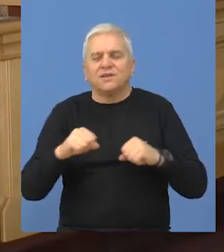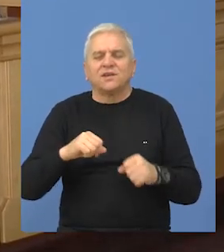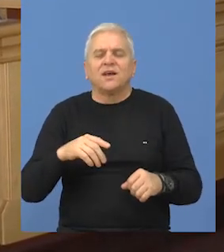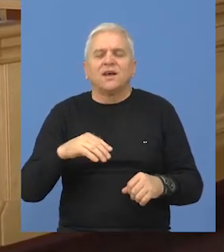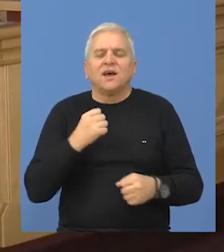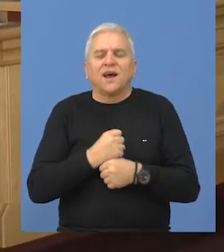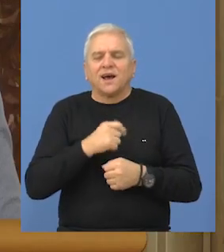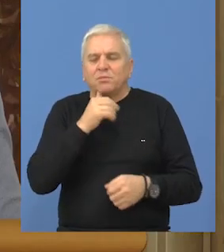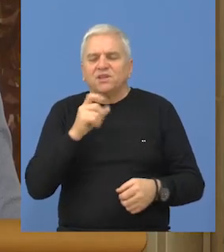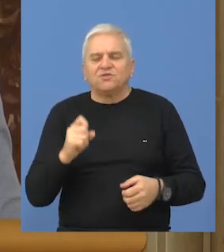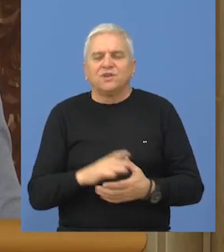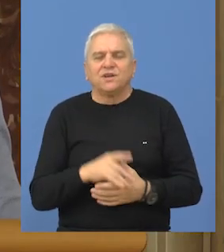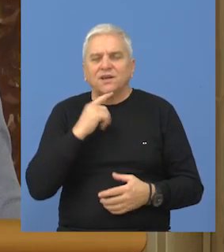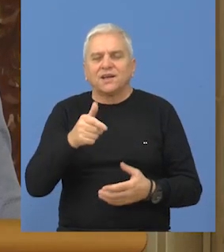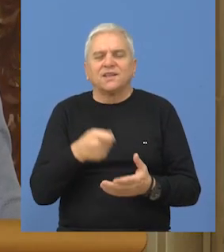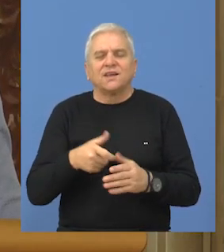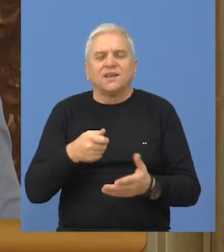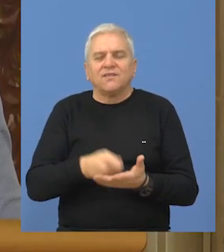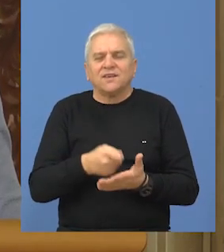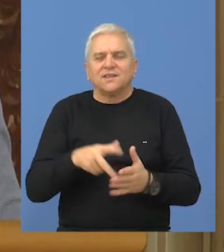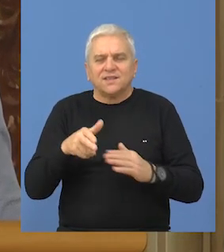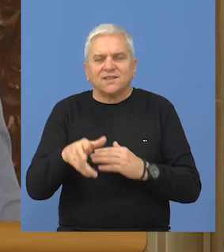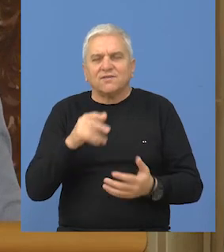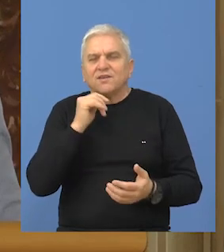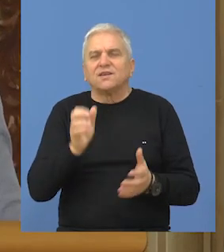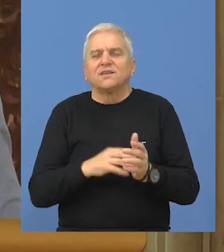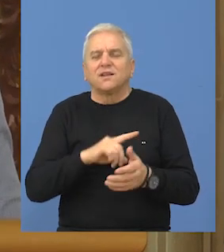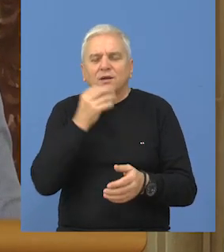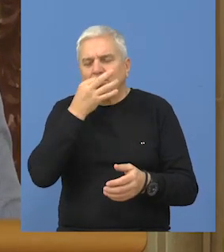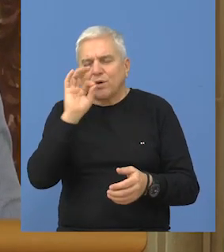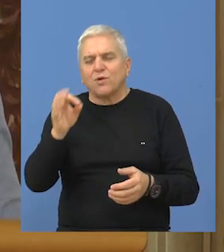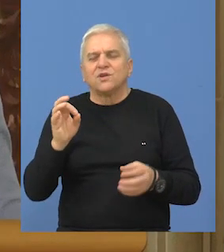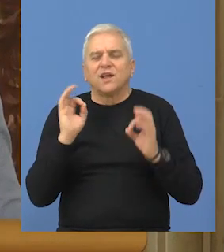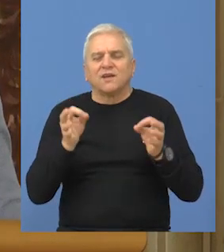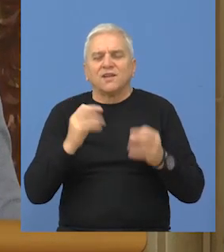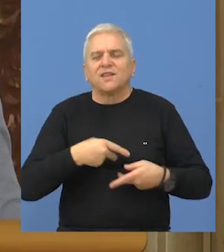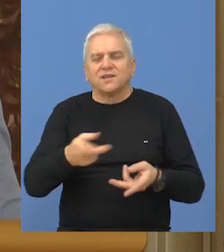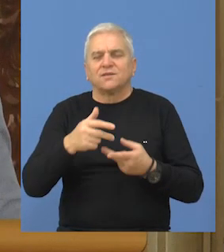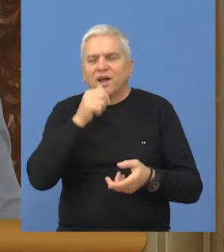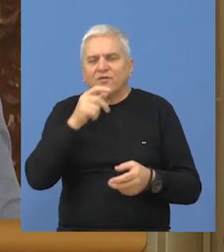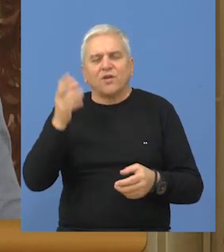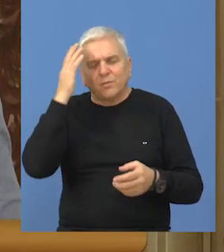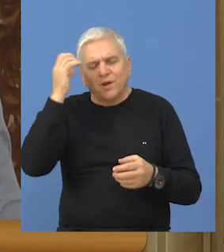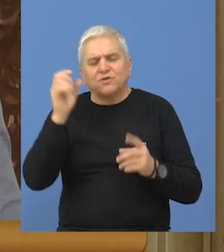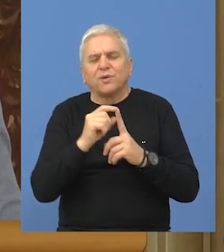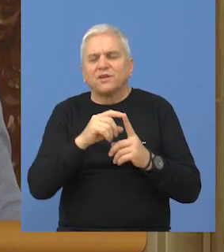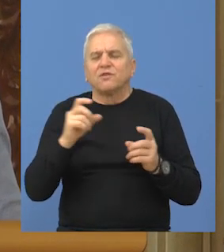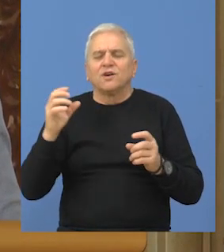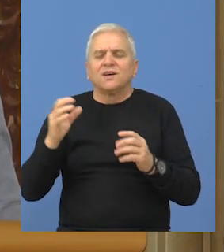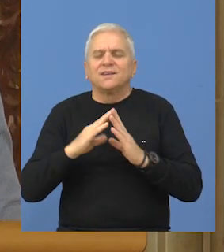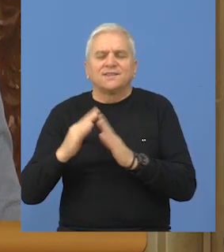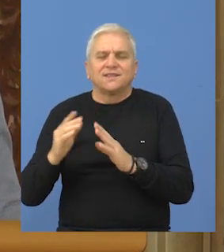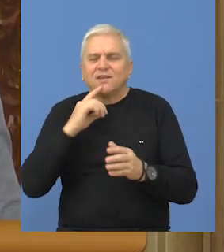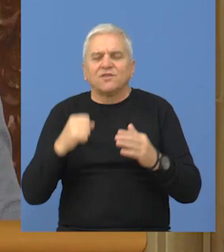direktor Grbić. Nakon završetka ove investicije se očekuje značajno poboljšanje vodosnabdevanja Bačkog Petrovog sela,